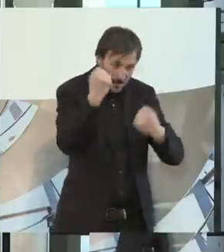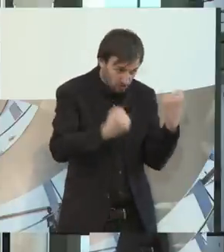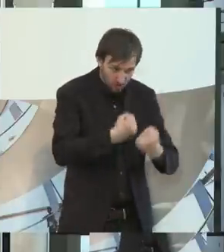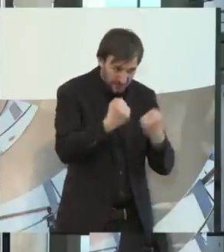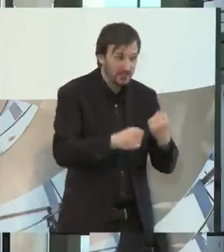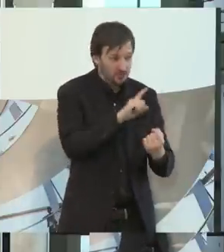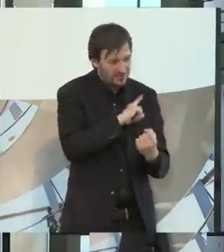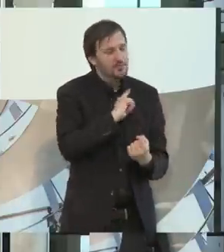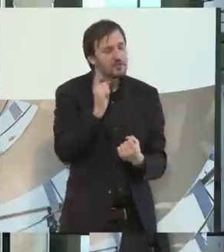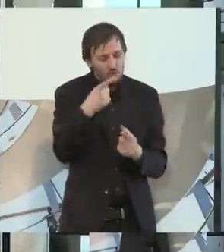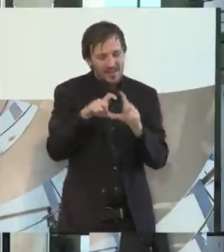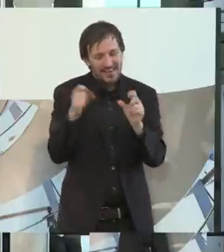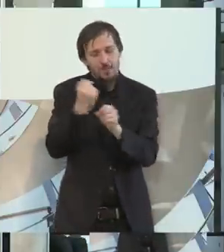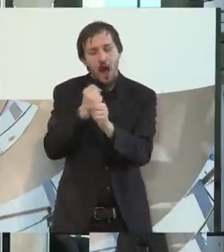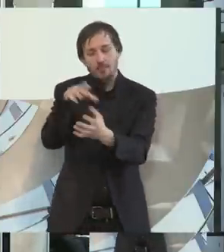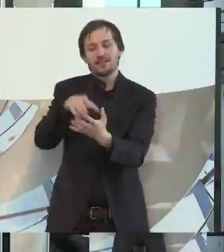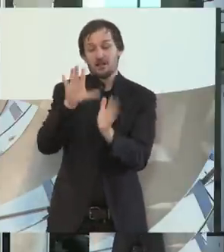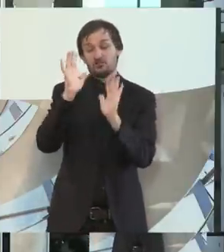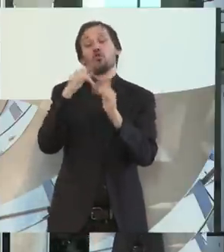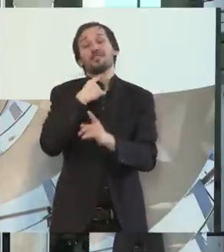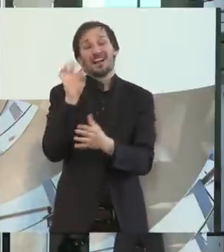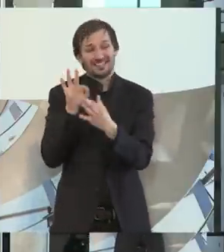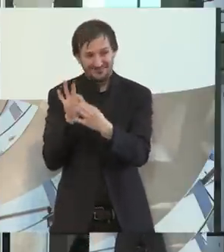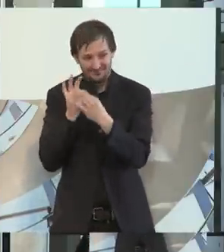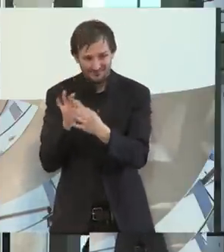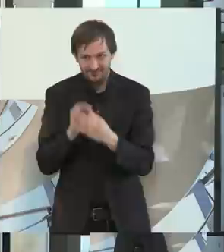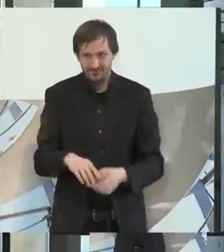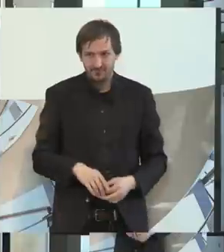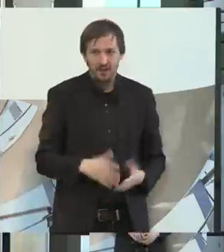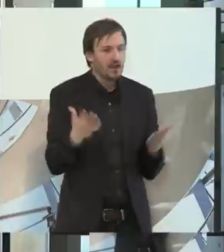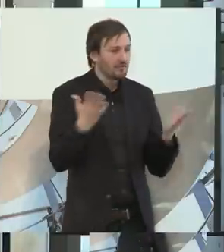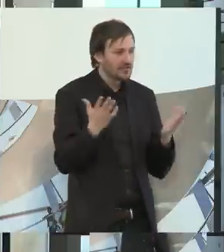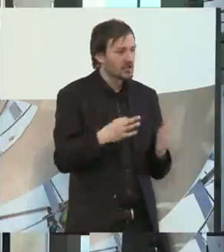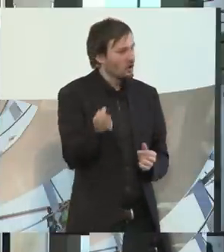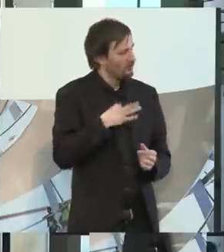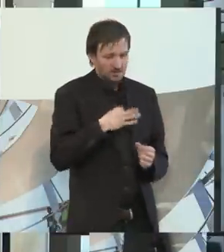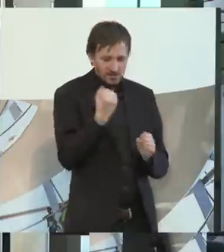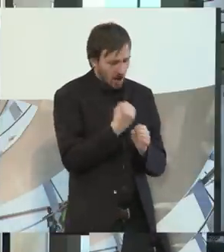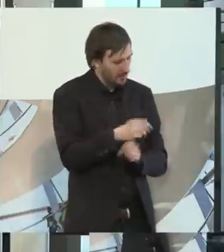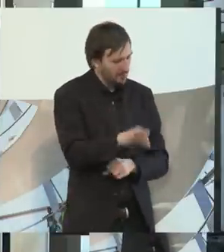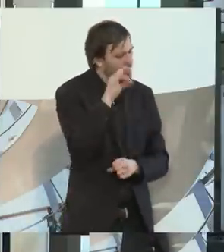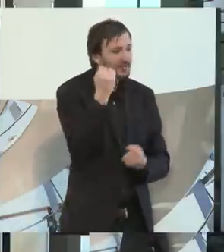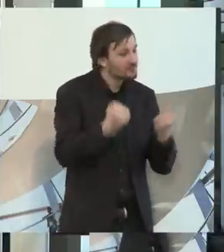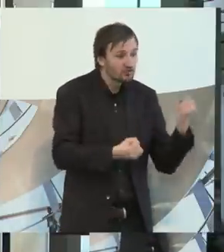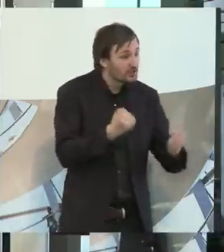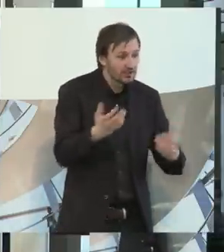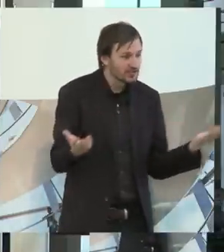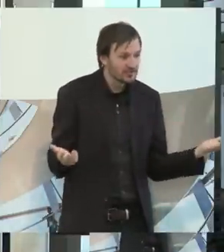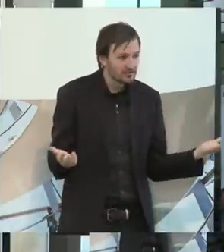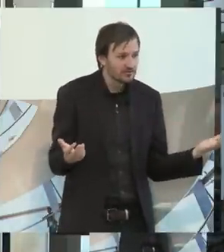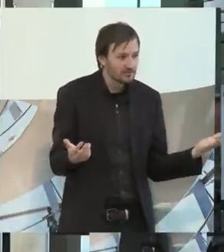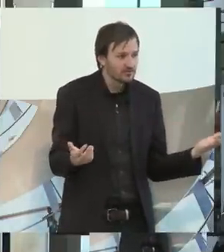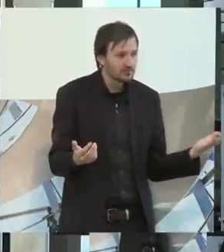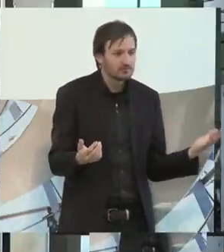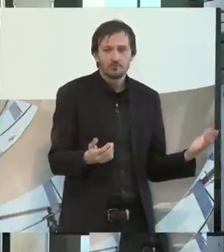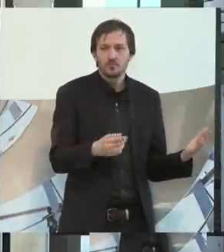leider das Thema Arbeitsmarkt schon mal ansprechen, ist eine adäquate Beschäftigung zu finden. Und